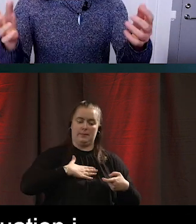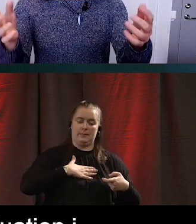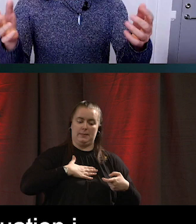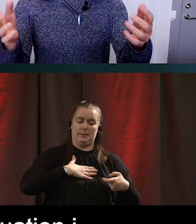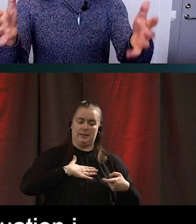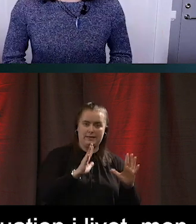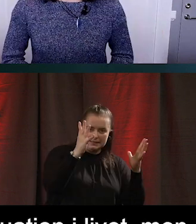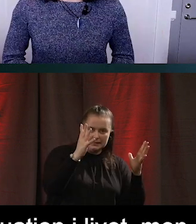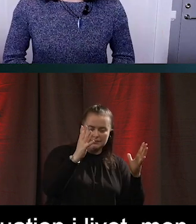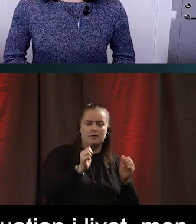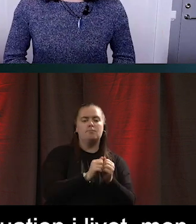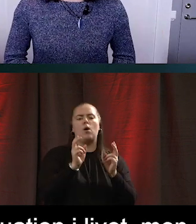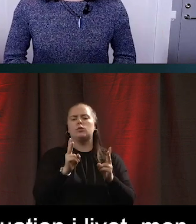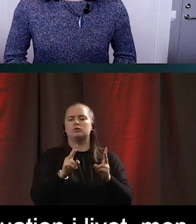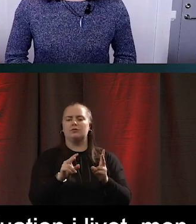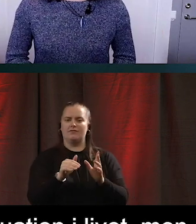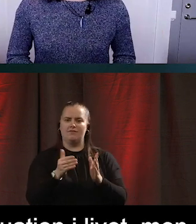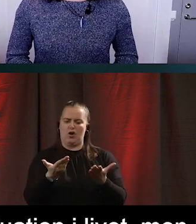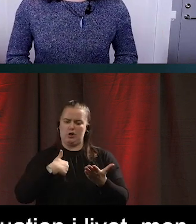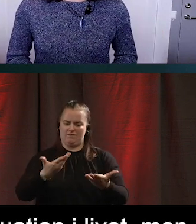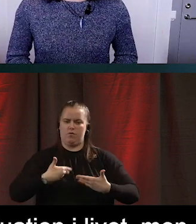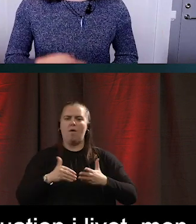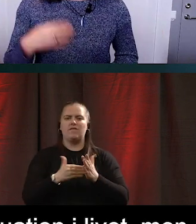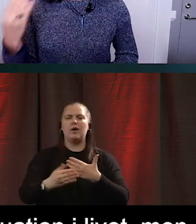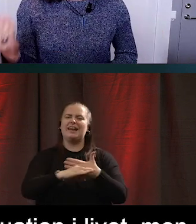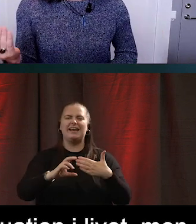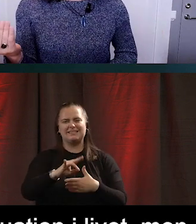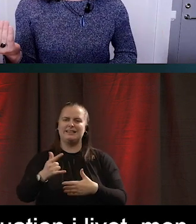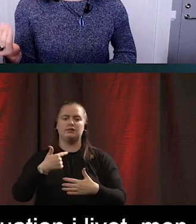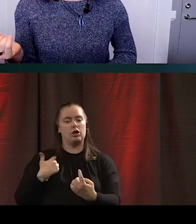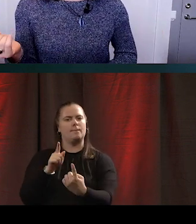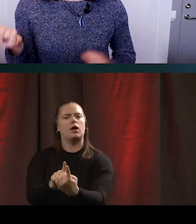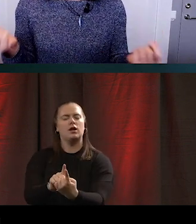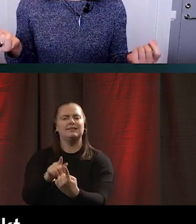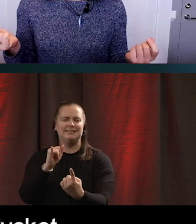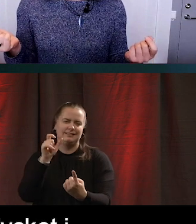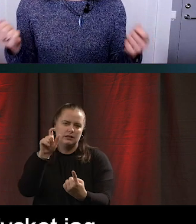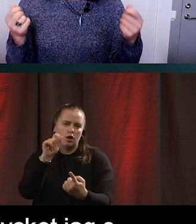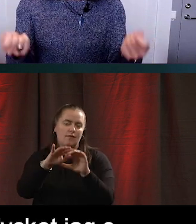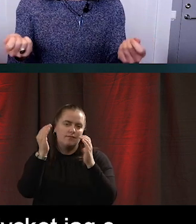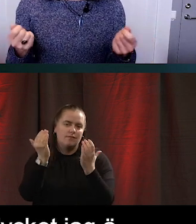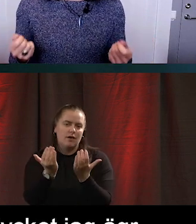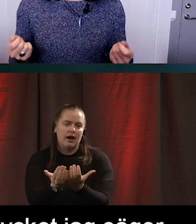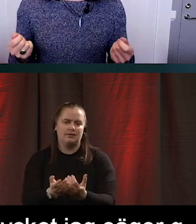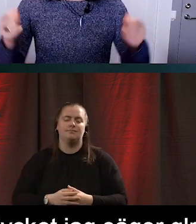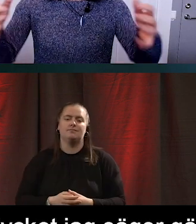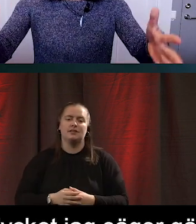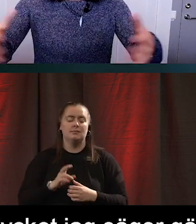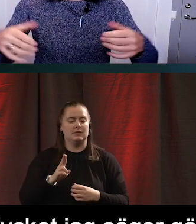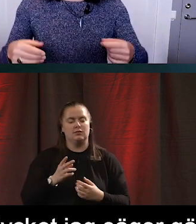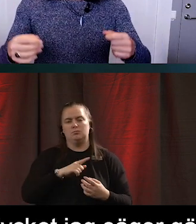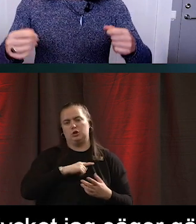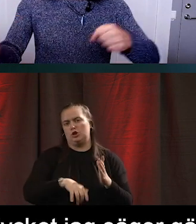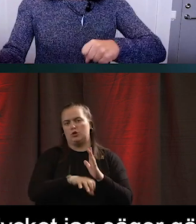gränssnitten i en digital värld. Mycket av det jag säger gäller även andra gränssnitt. Fysiska gränssnitt,